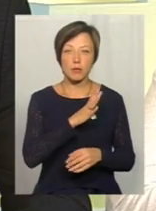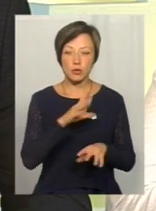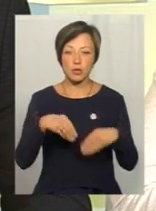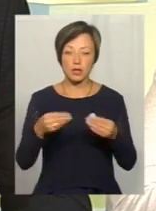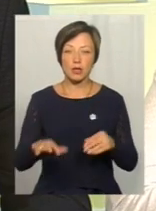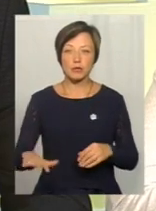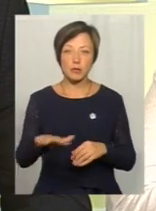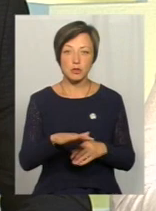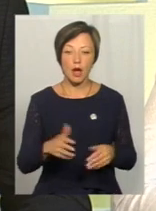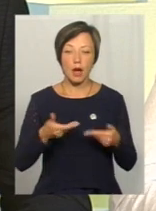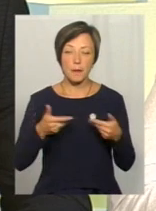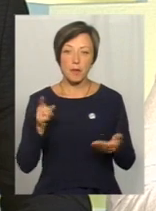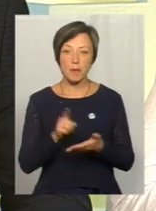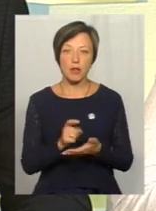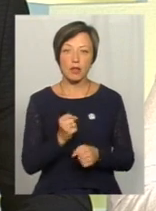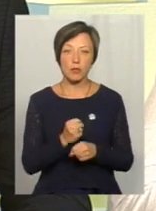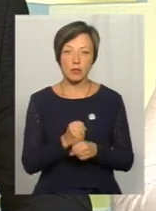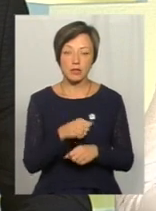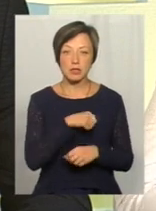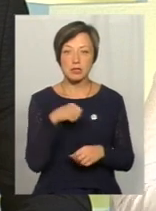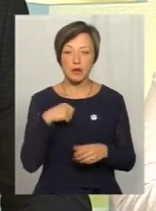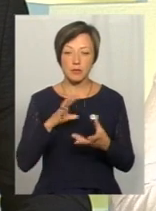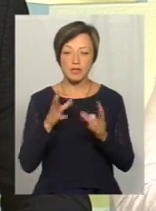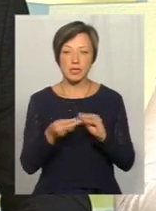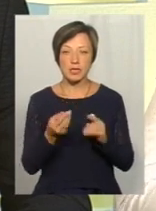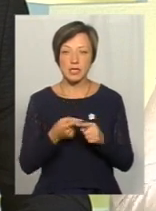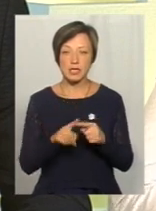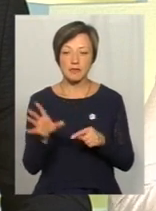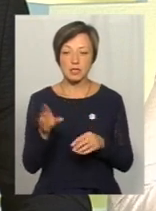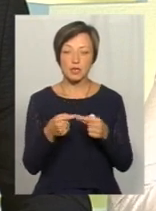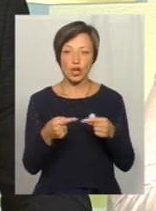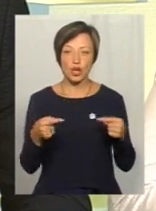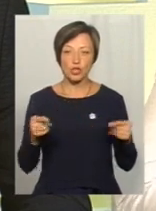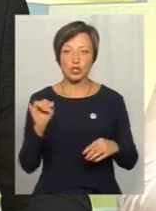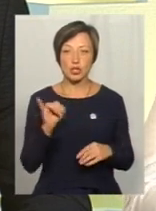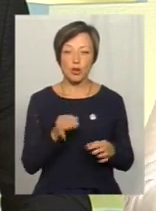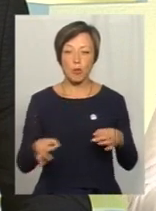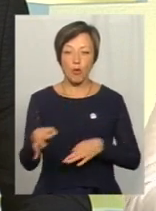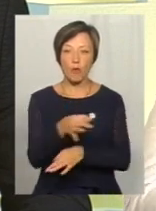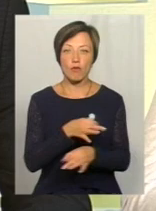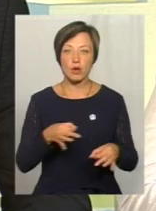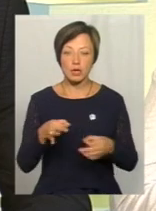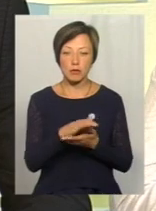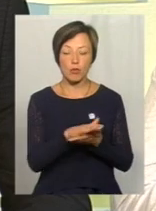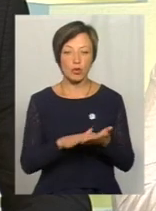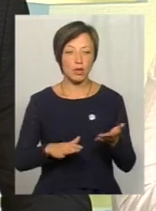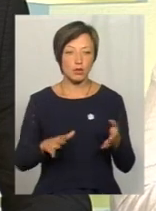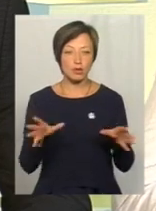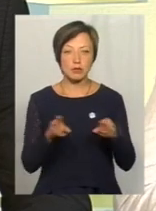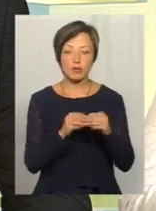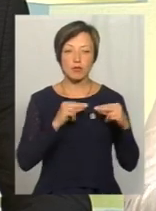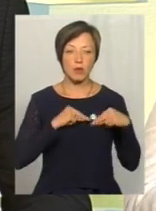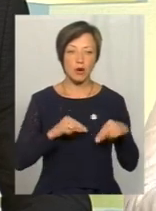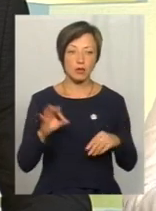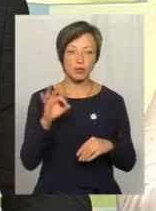приміщення, а ми мали робити самі взагалі-то ці всі речі і обговорити подальшу співпрацю